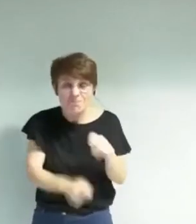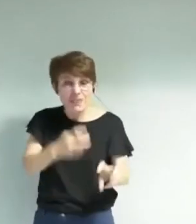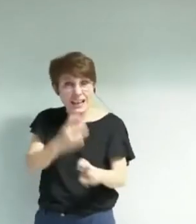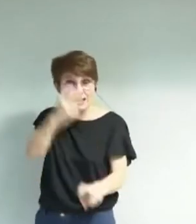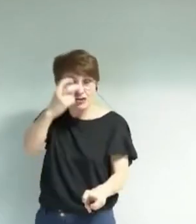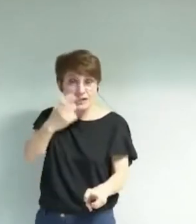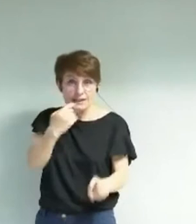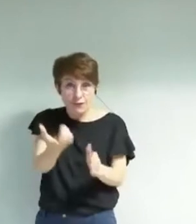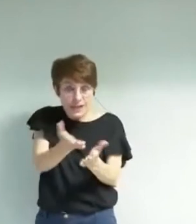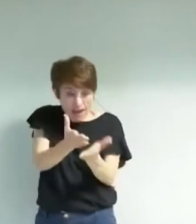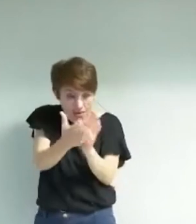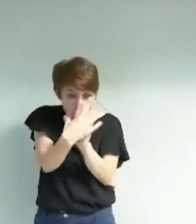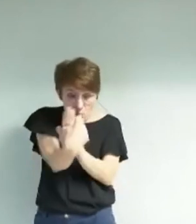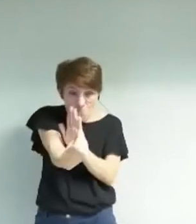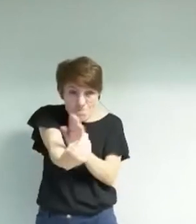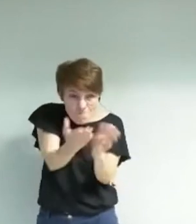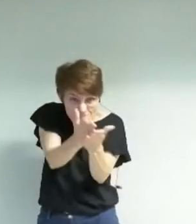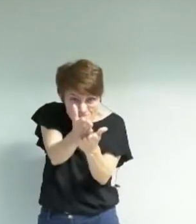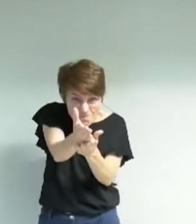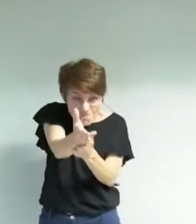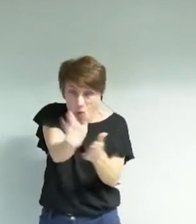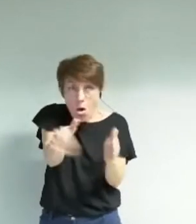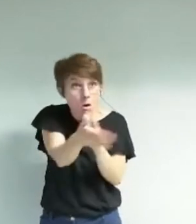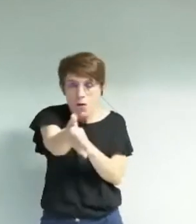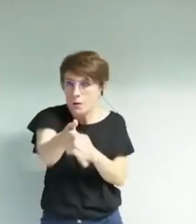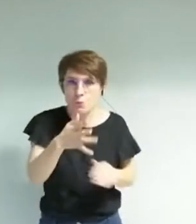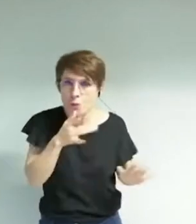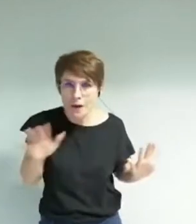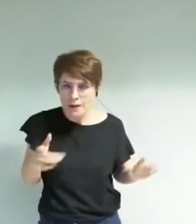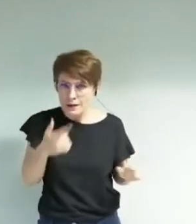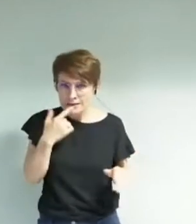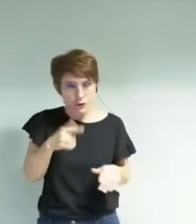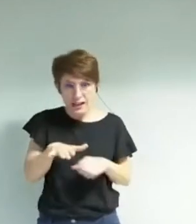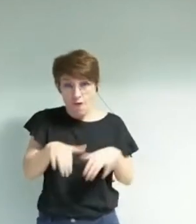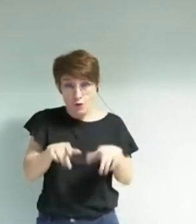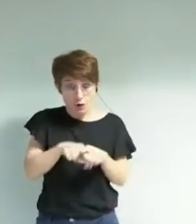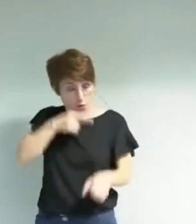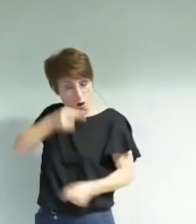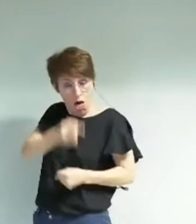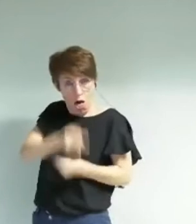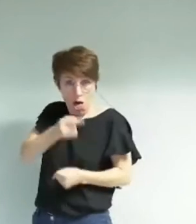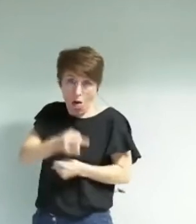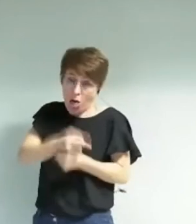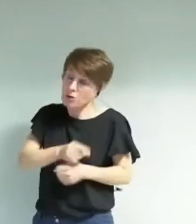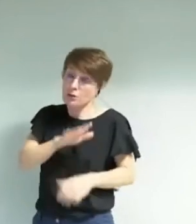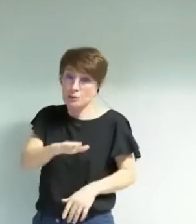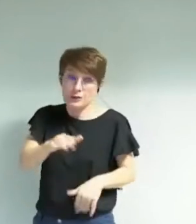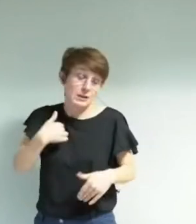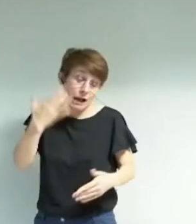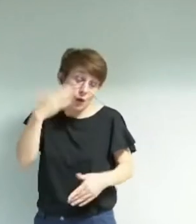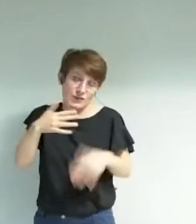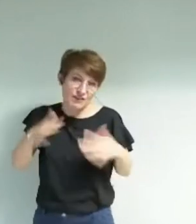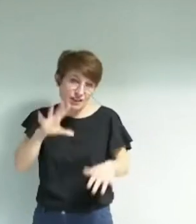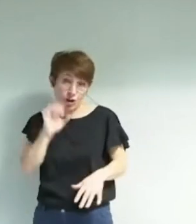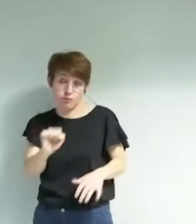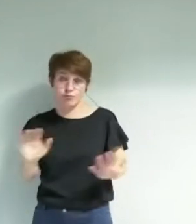Il faut les suivre à la lettre, c'est tout. C'est donc un fonctionnement totalitaire, mais ça, on le savait déjà. Par contre,